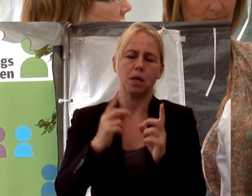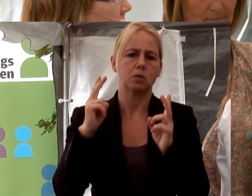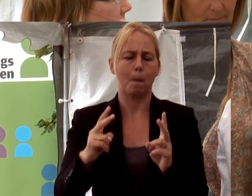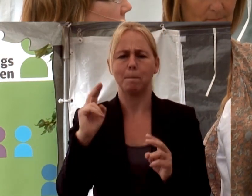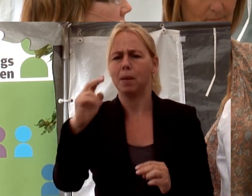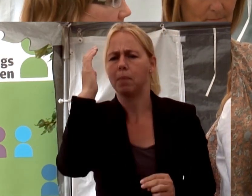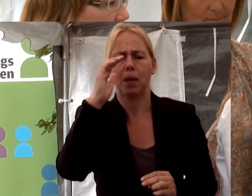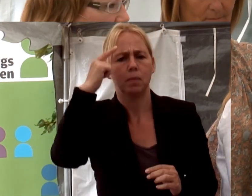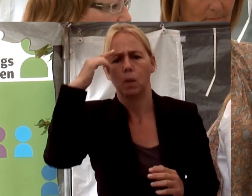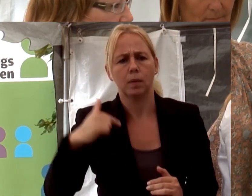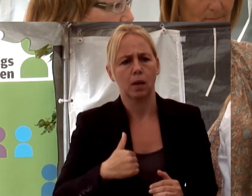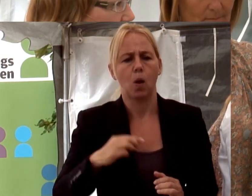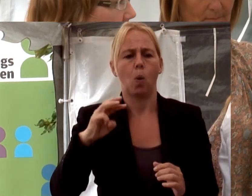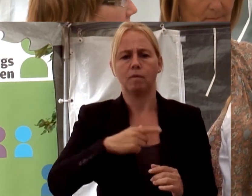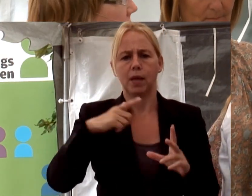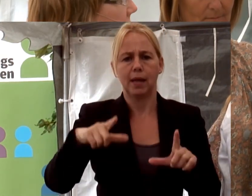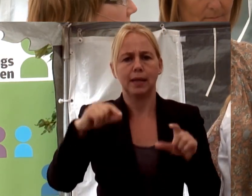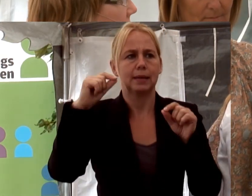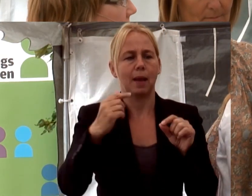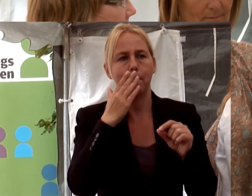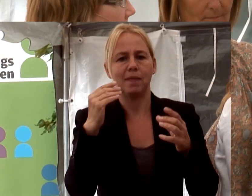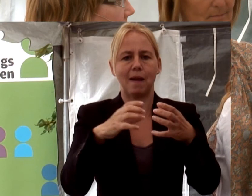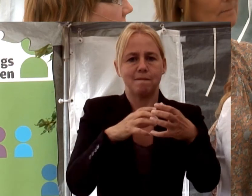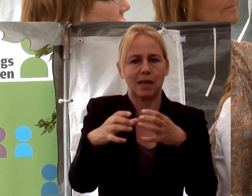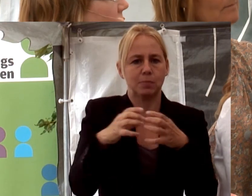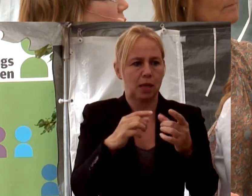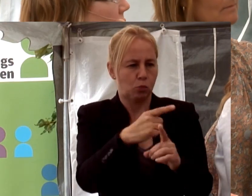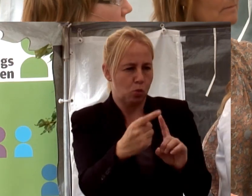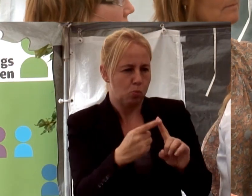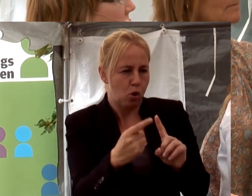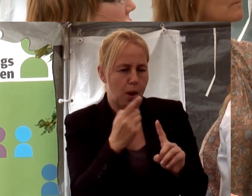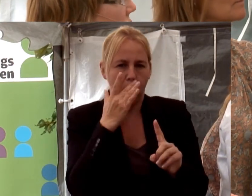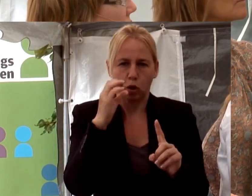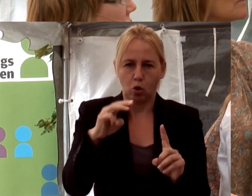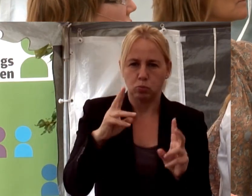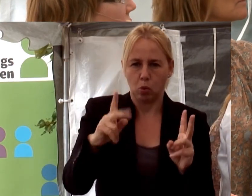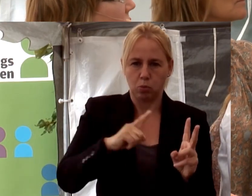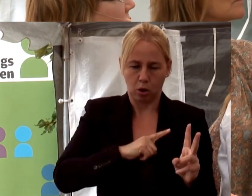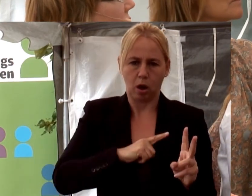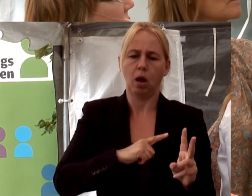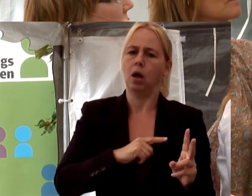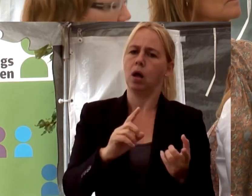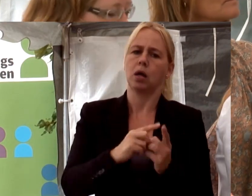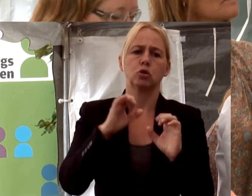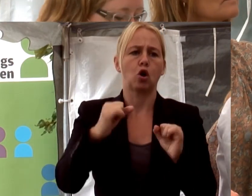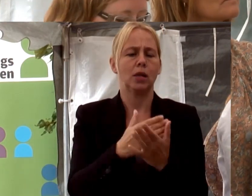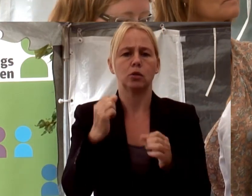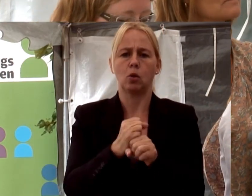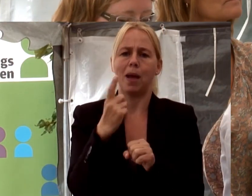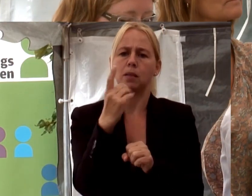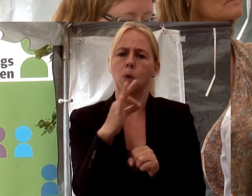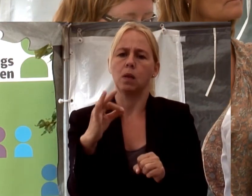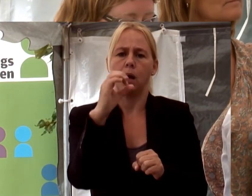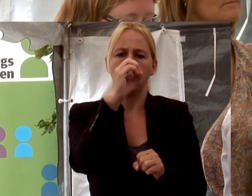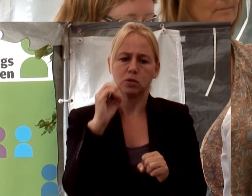en jätteproblem. Utan hittar man den där större flexibiliteten som du börjar med, och berättar så vackert tid. Det kanske inte är så att man ska jobba 100